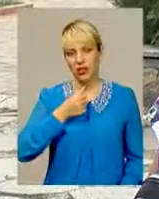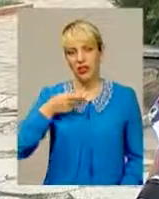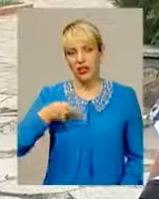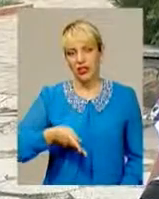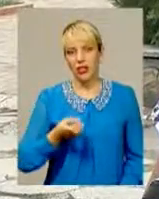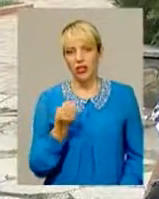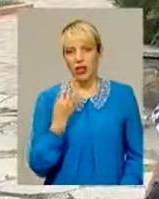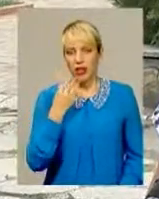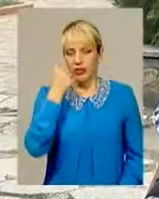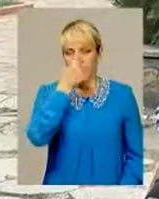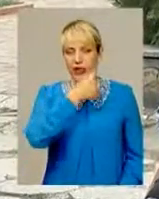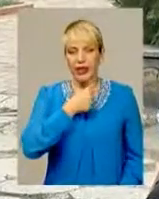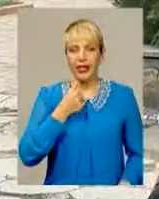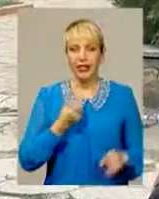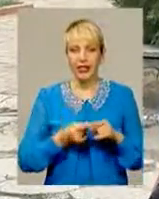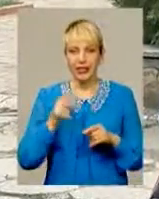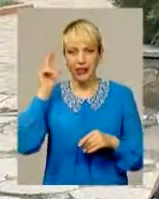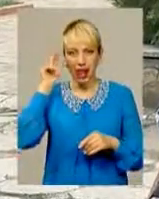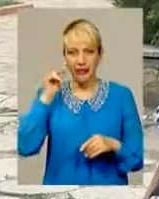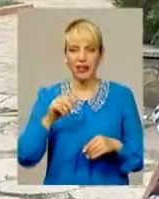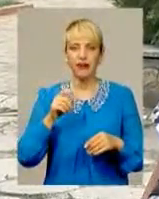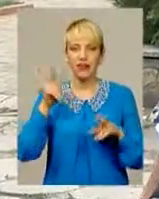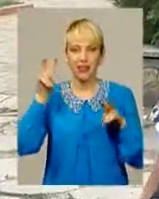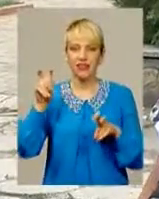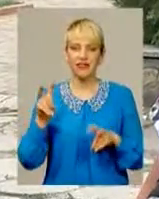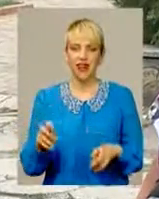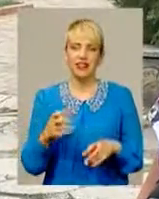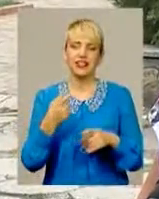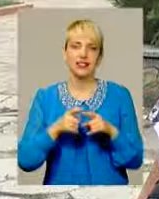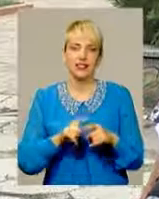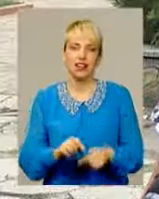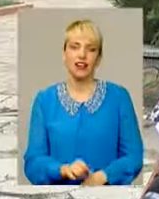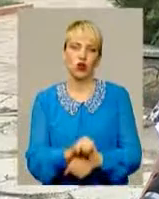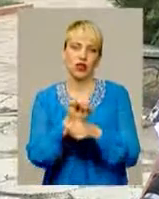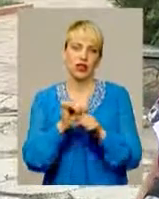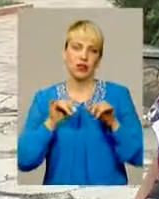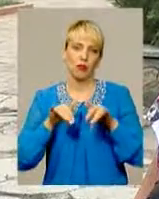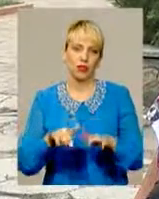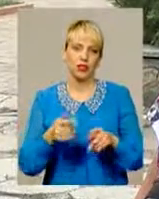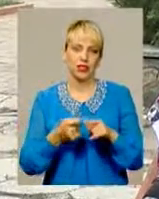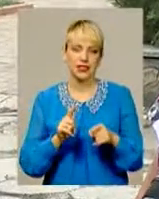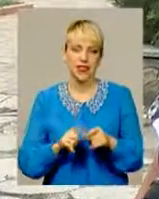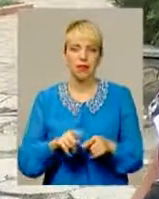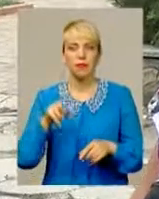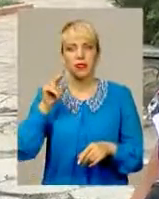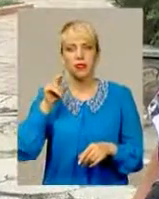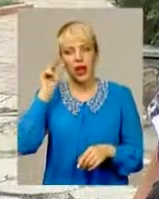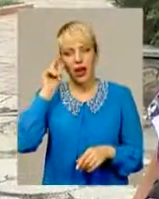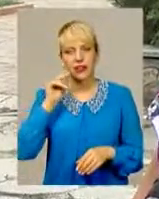2014 року. Ці дати називають у нас датами революційних подій. Насамперед це дати народного